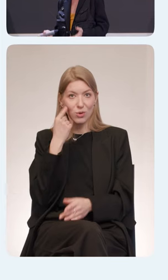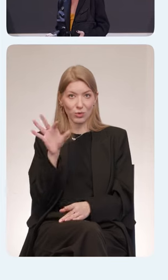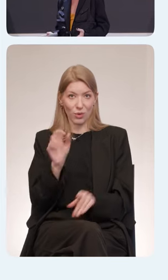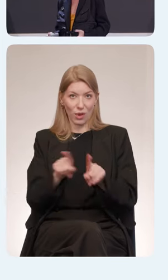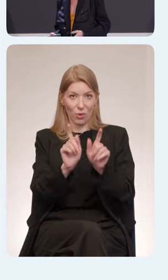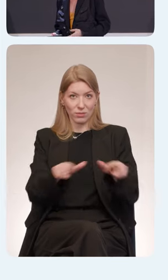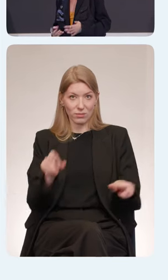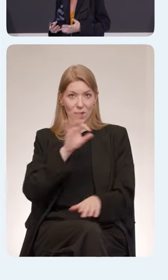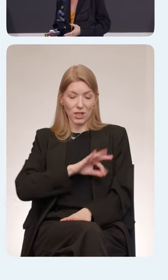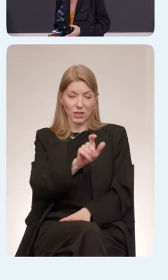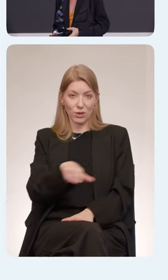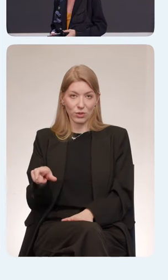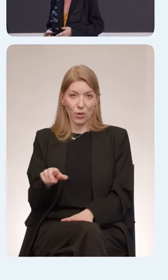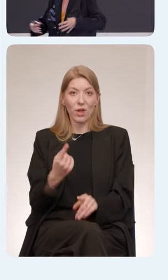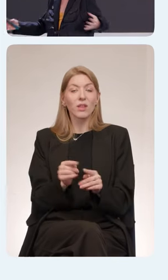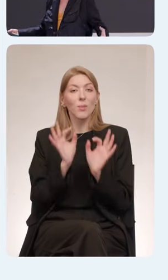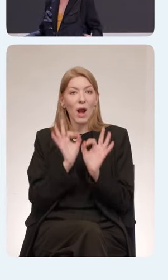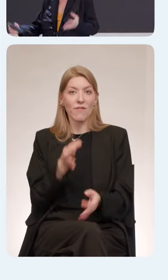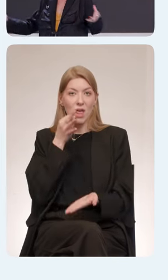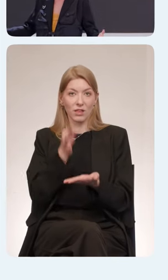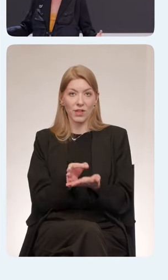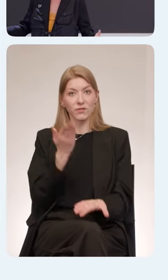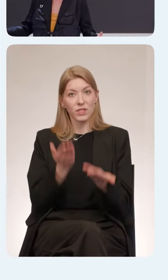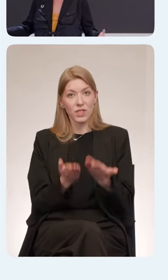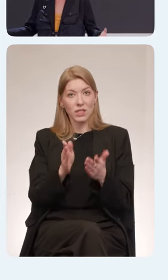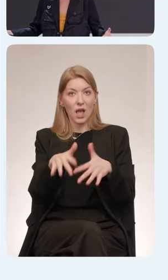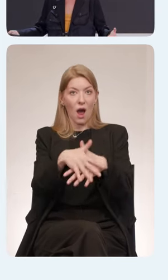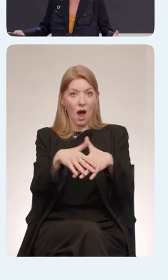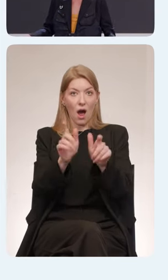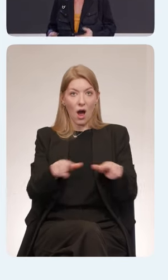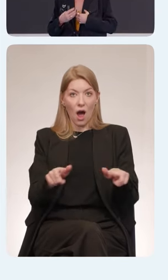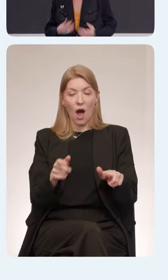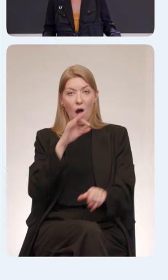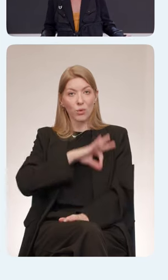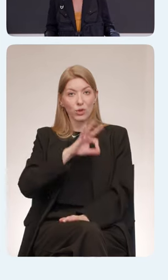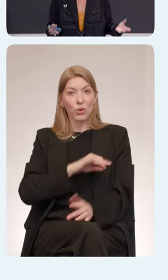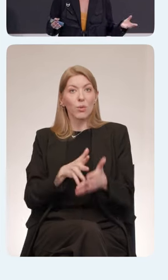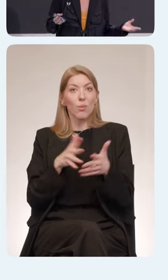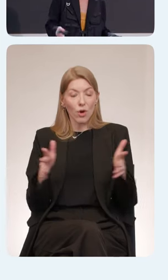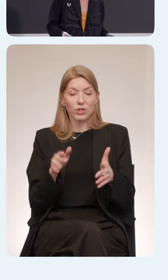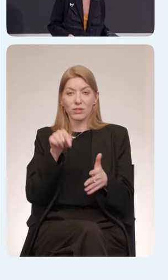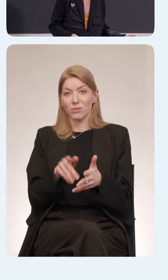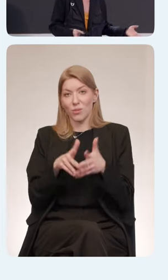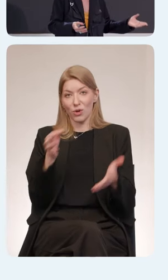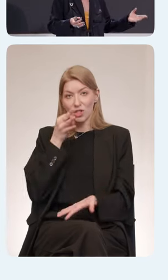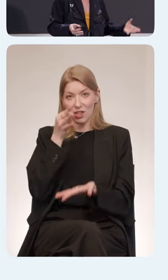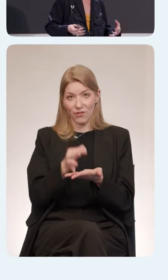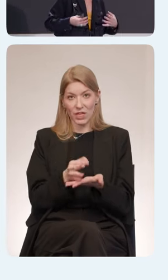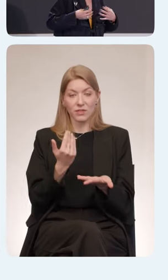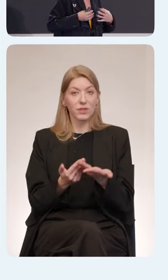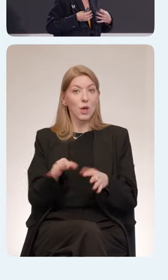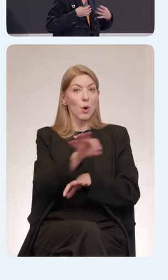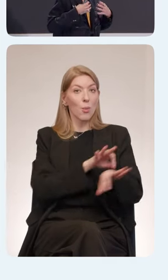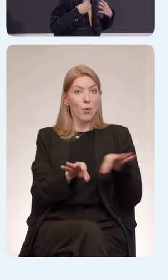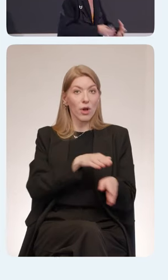самом деле ответственность. И это правильная ответственность. Чем больше аудитория, тем больше этой ответственности должно быть. Расскажите, сделайте проект с людьми,